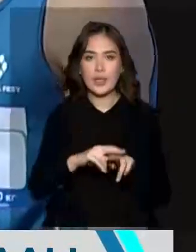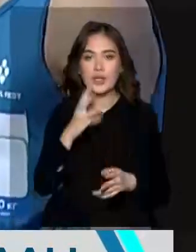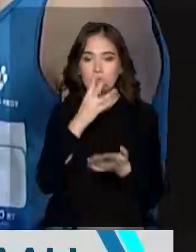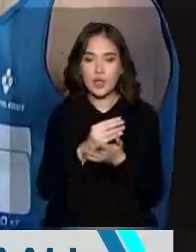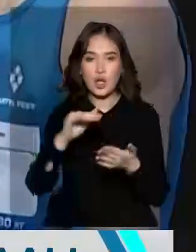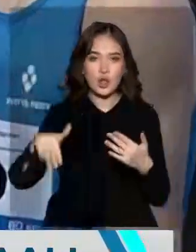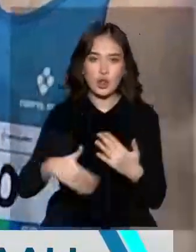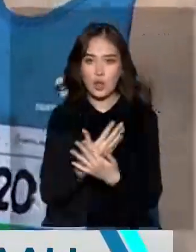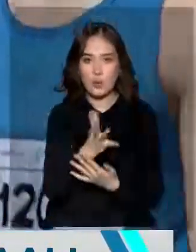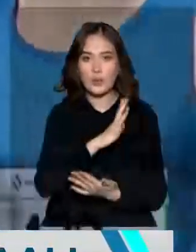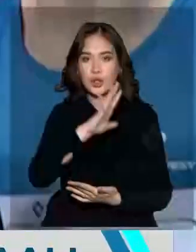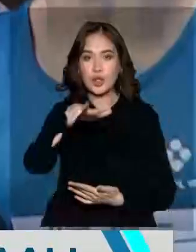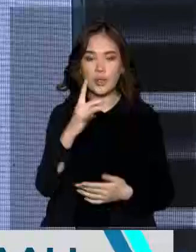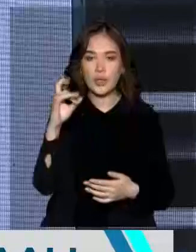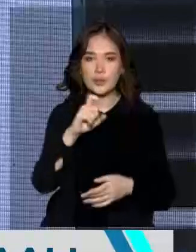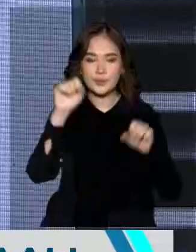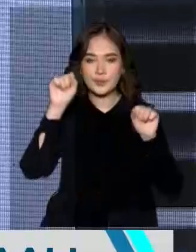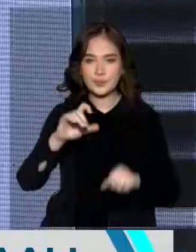жаңартқан 52-іні еңсерді.